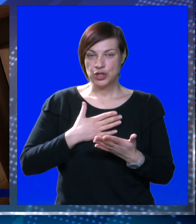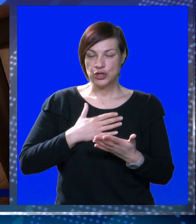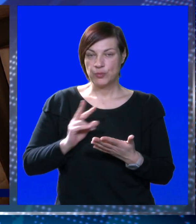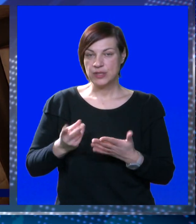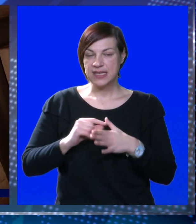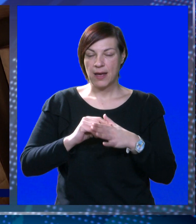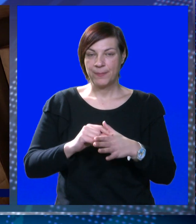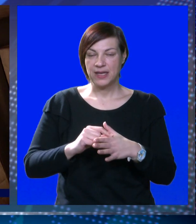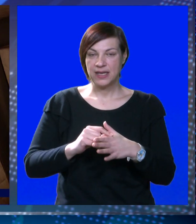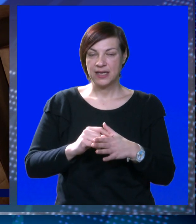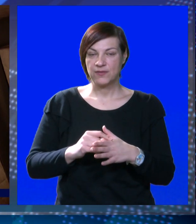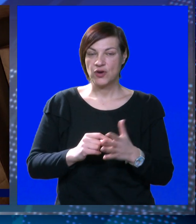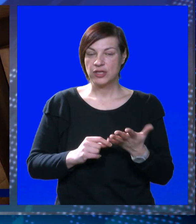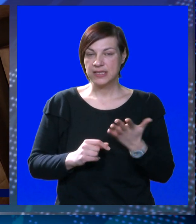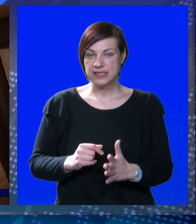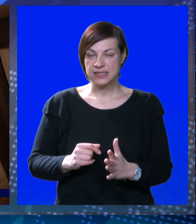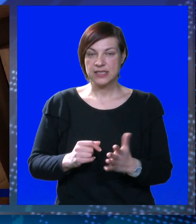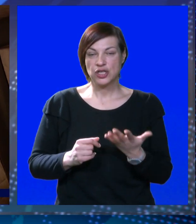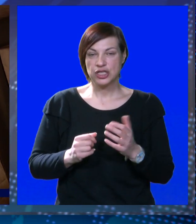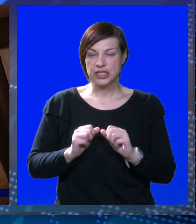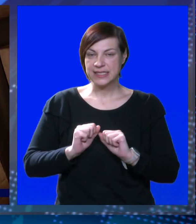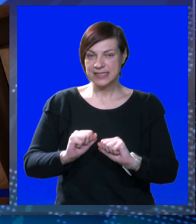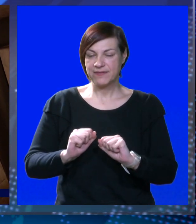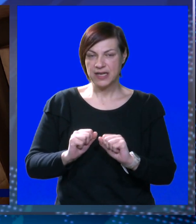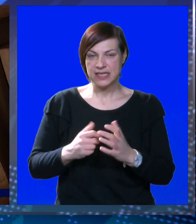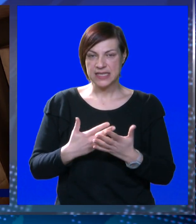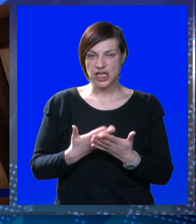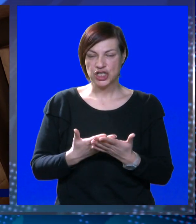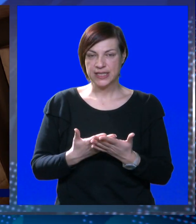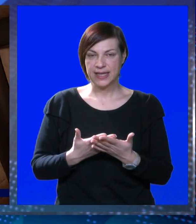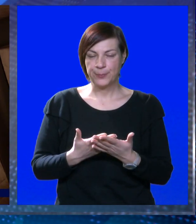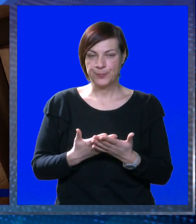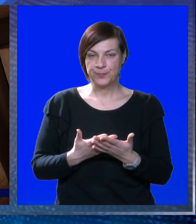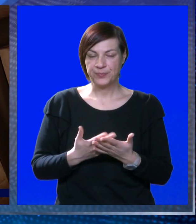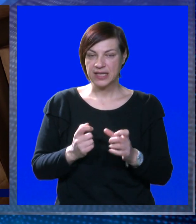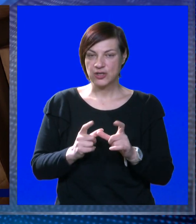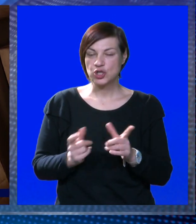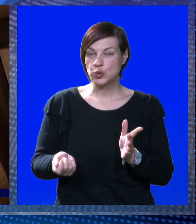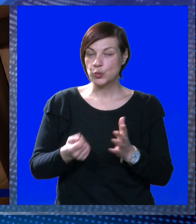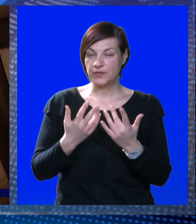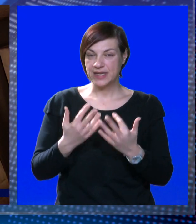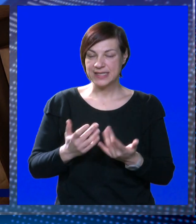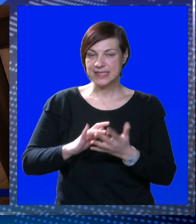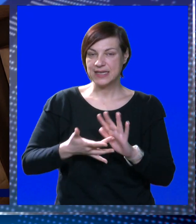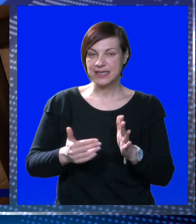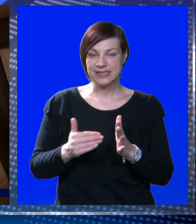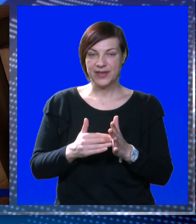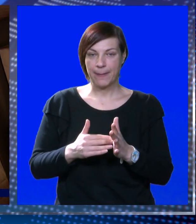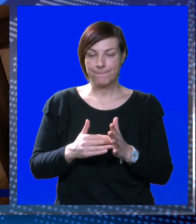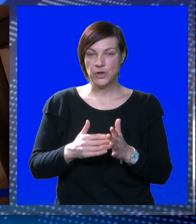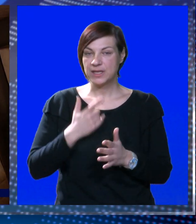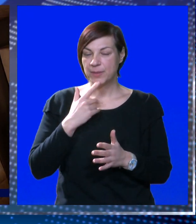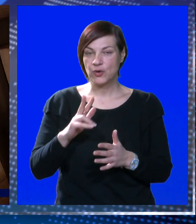moj zamenik vodi s tožem civilne zaštite, nego i sufinansiranjem svih